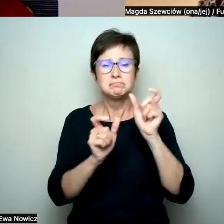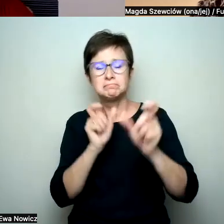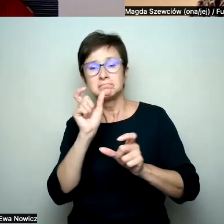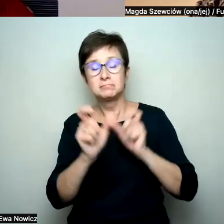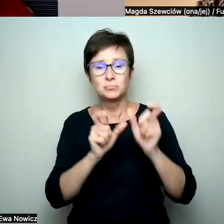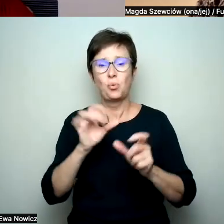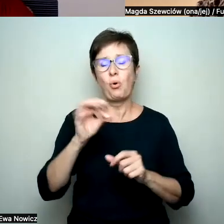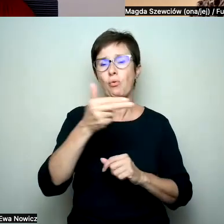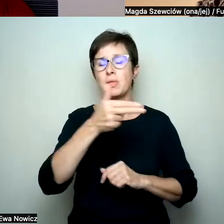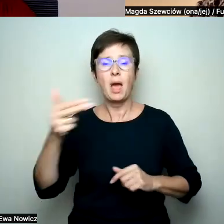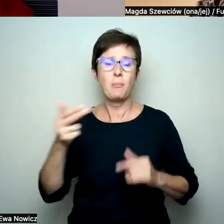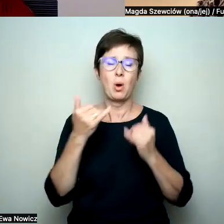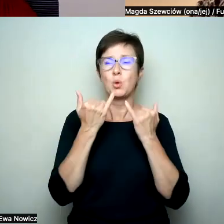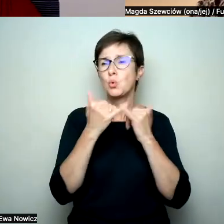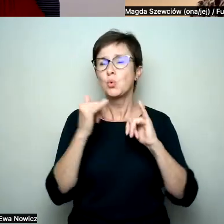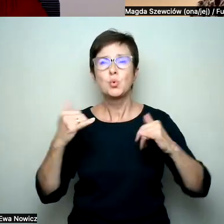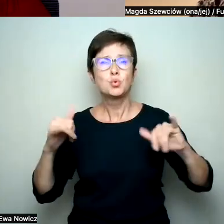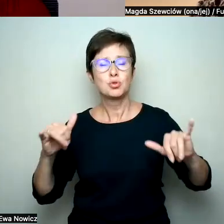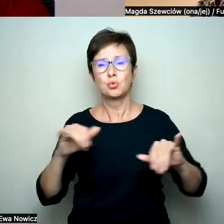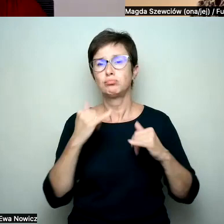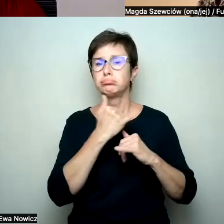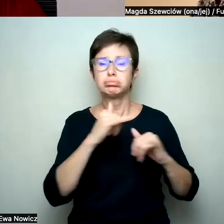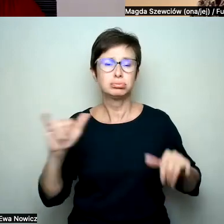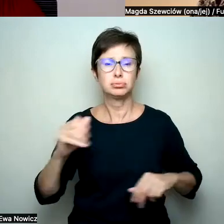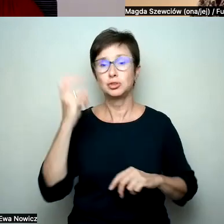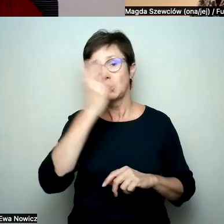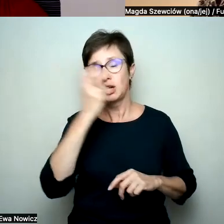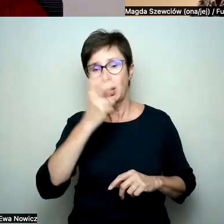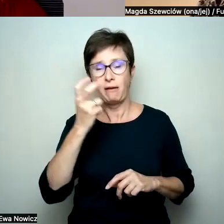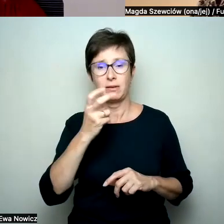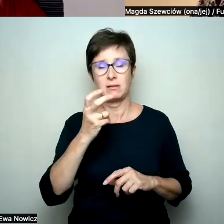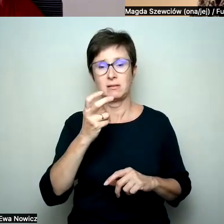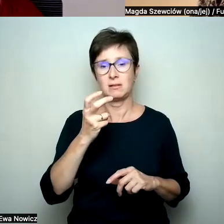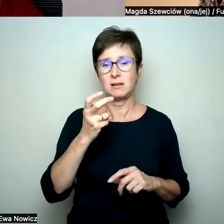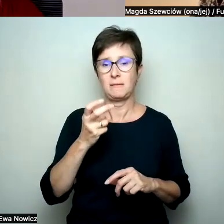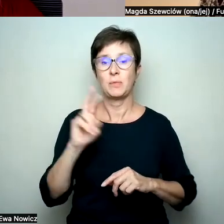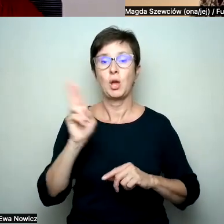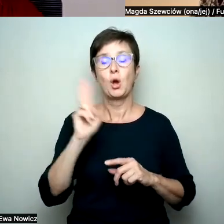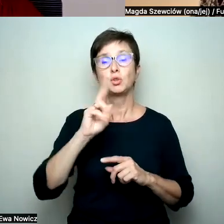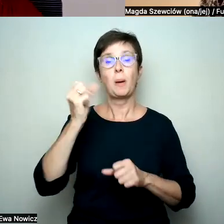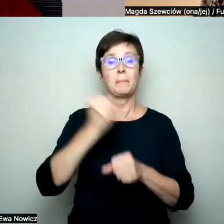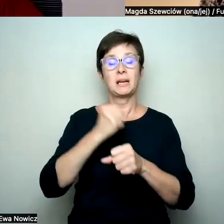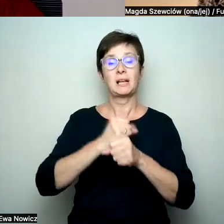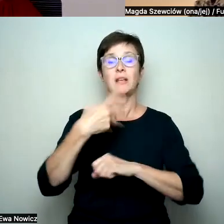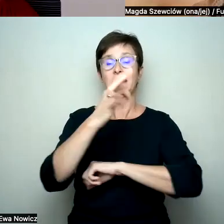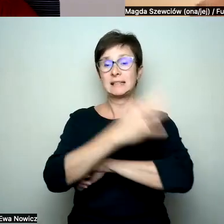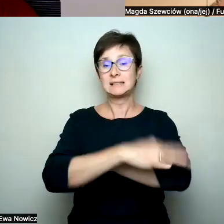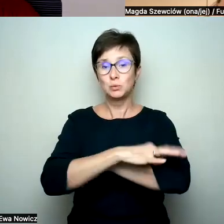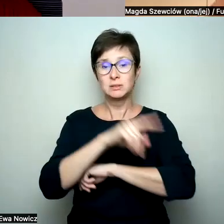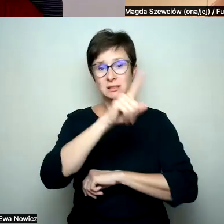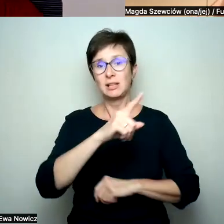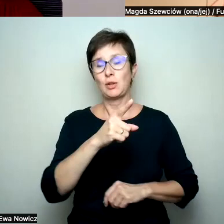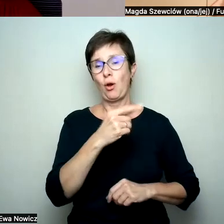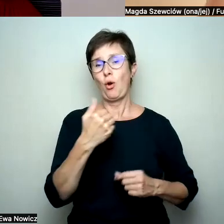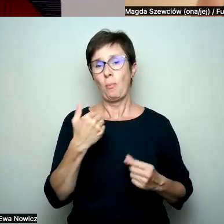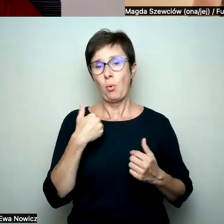ciekawych, nazwijmy to zdarzeń na uczelni, a jak ktoś, kto pracuje na uczelni, ten się w cyrku nie śmieje, więc miałam o czym pisać.